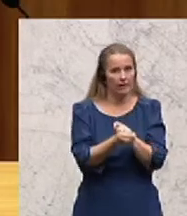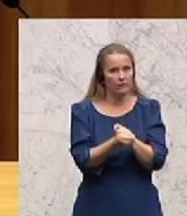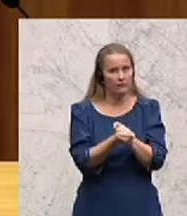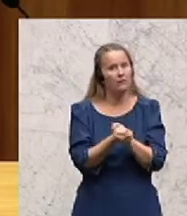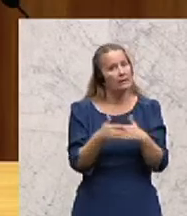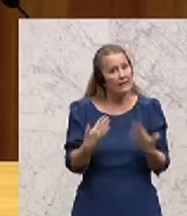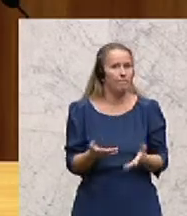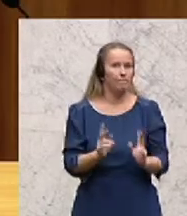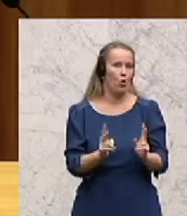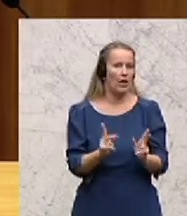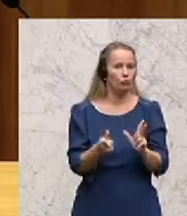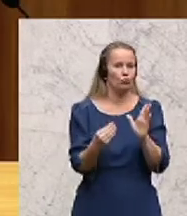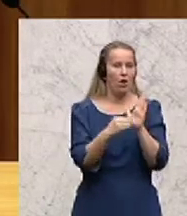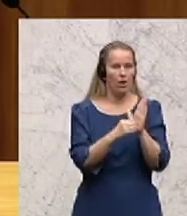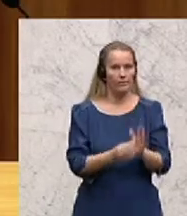nämlich die Möglichkeit gibt.